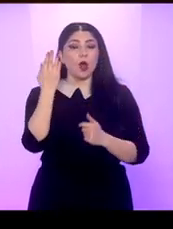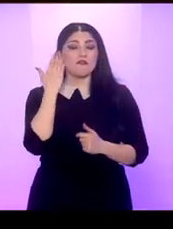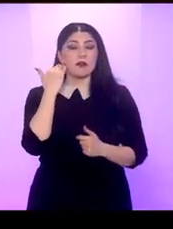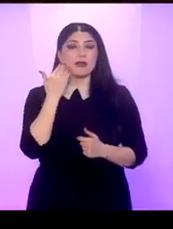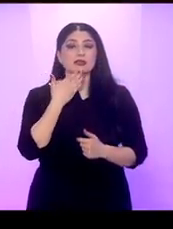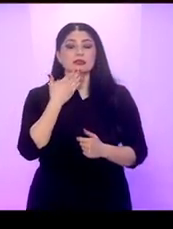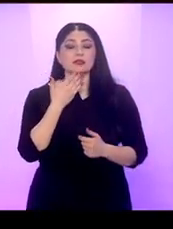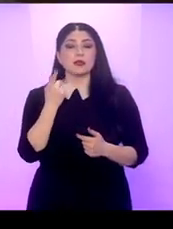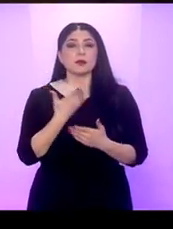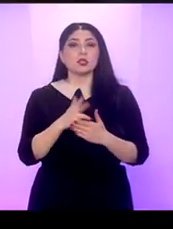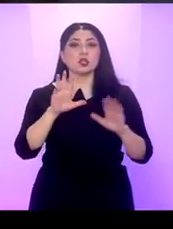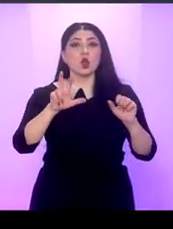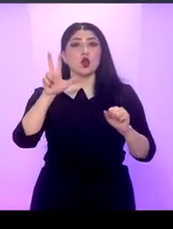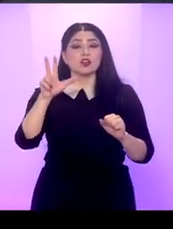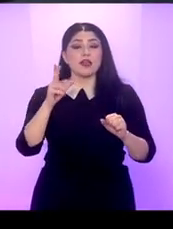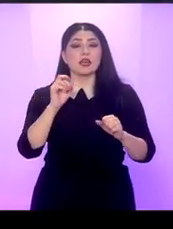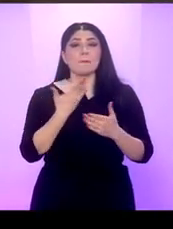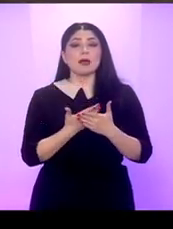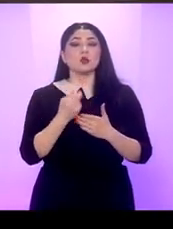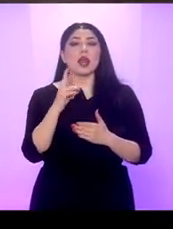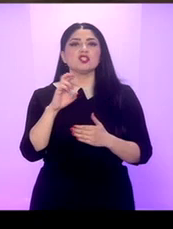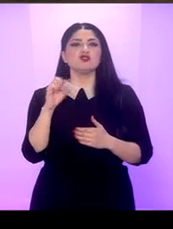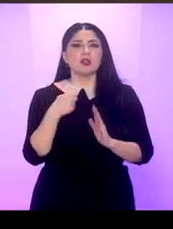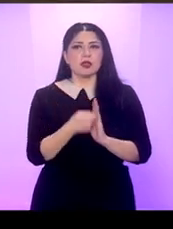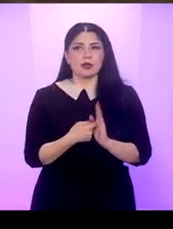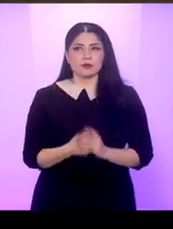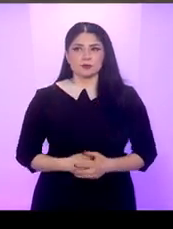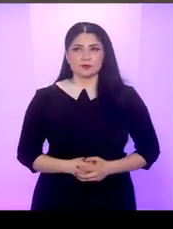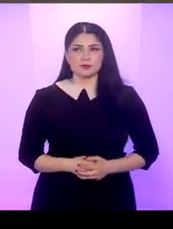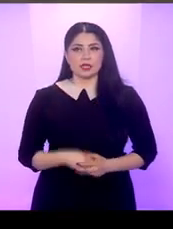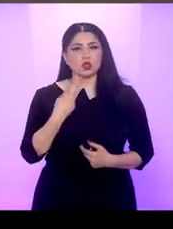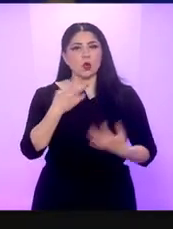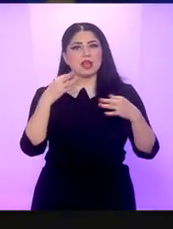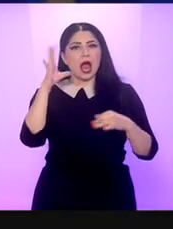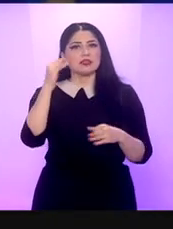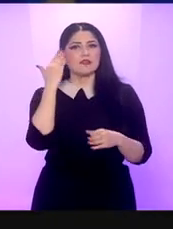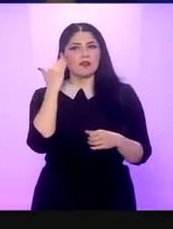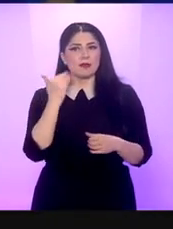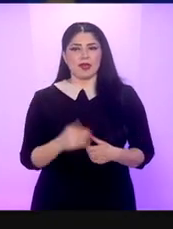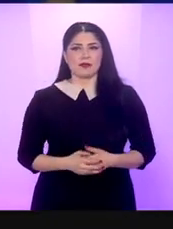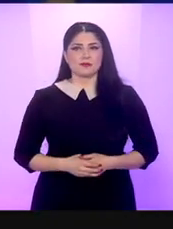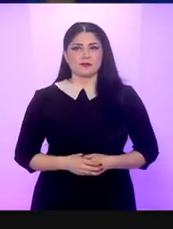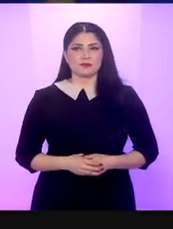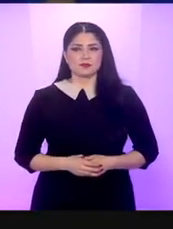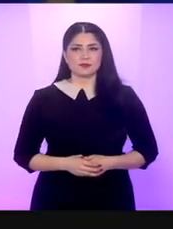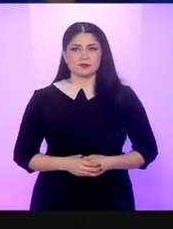trofeul pentru regie în cele 93 de gale Oscar Prima a fost Catherine Bigelow în 2010 cu Minesweepers